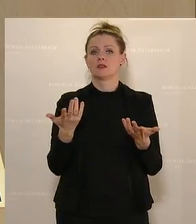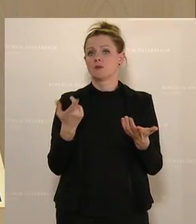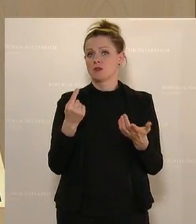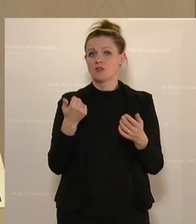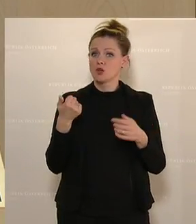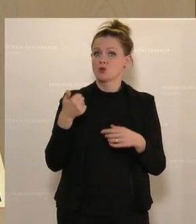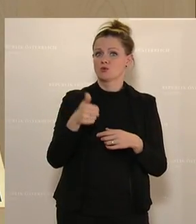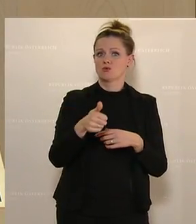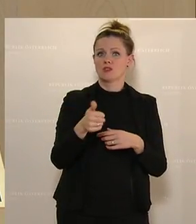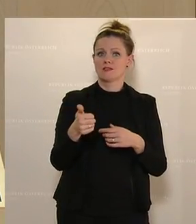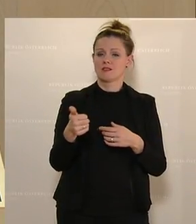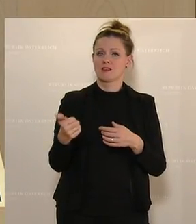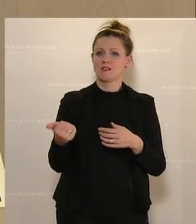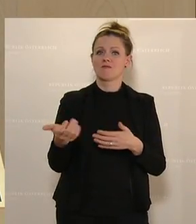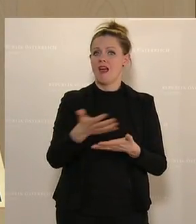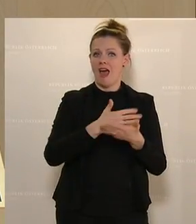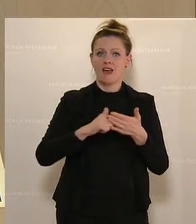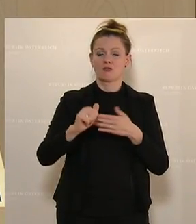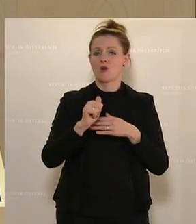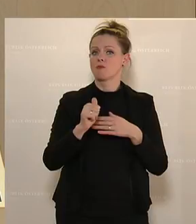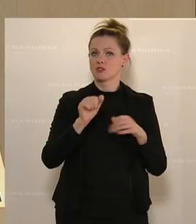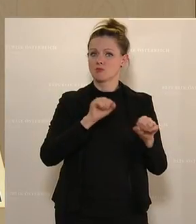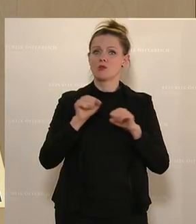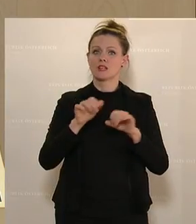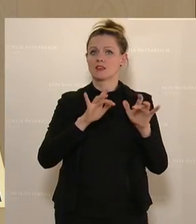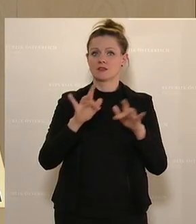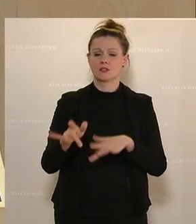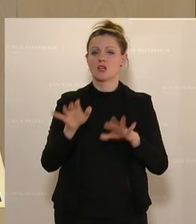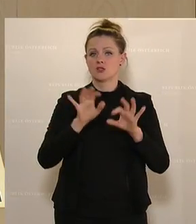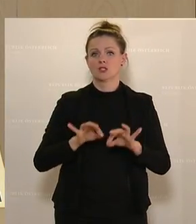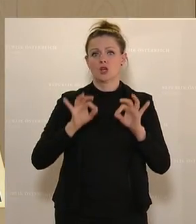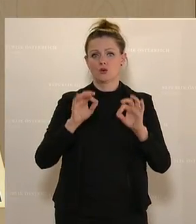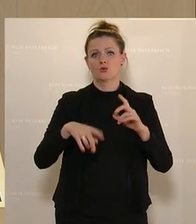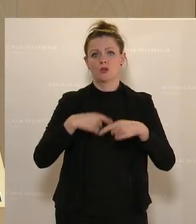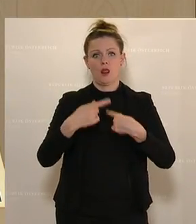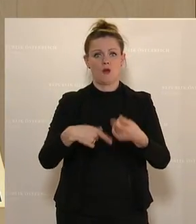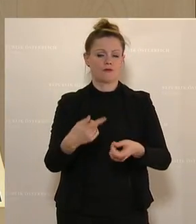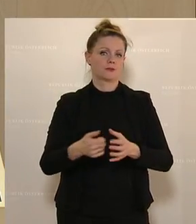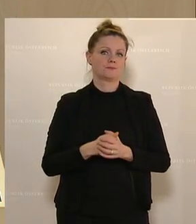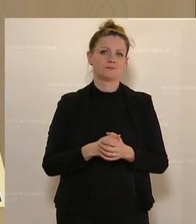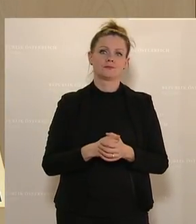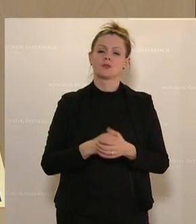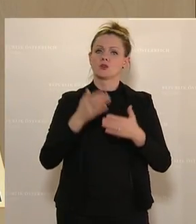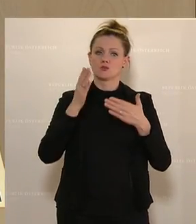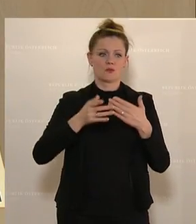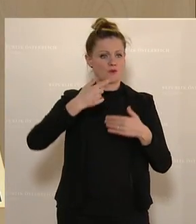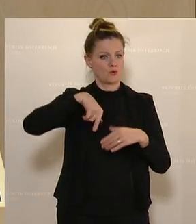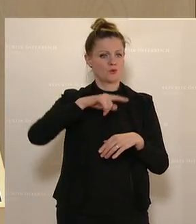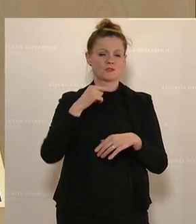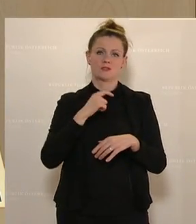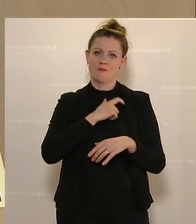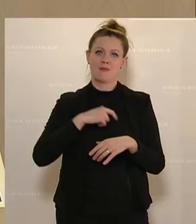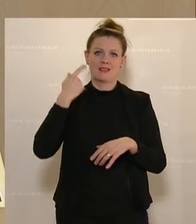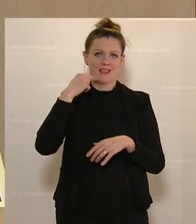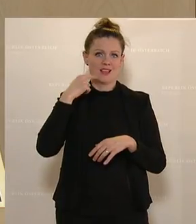zusätzliche Einkommenszweige sich eröffnen, die auch wirklich sehr, sehr gut funktionieren. Und am Ende des Tages ist uns NEOS auch besonders wichtig,